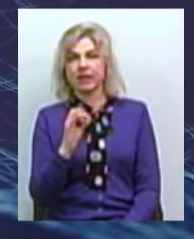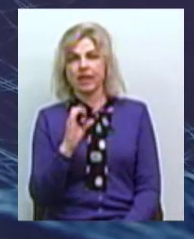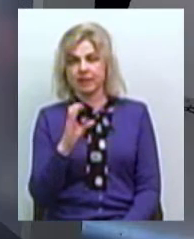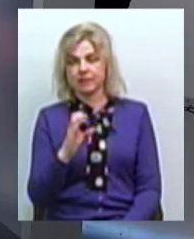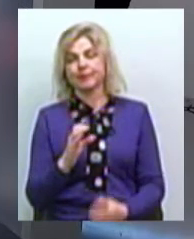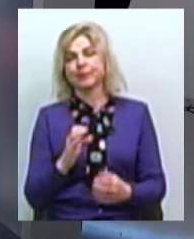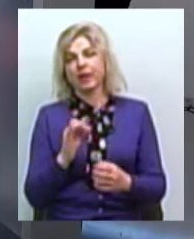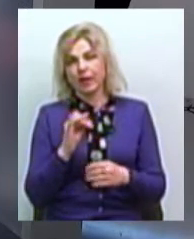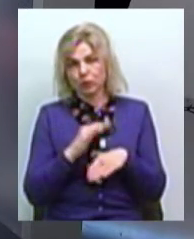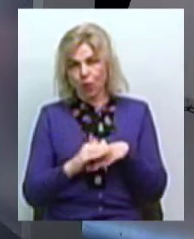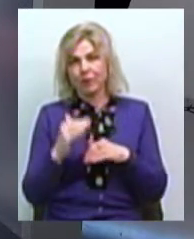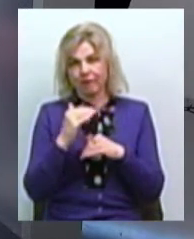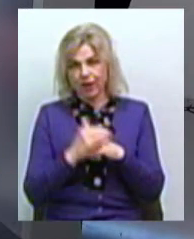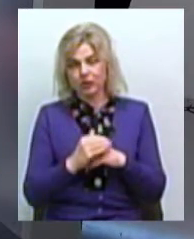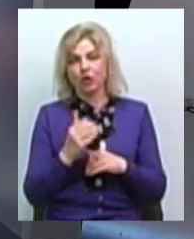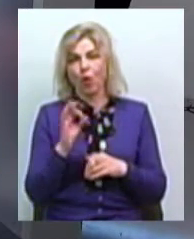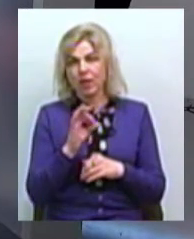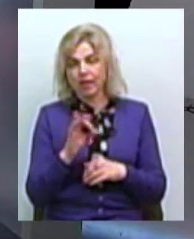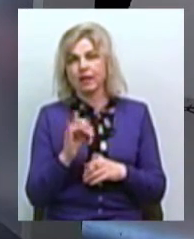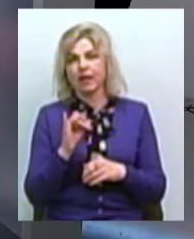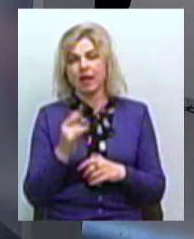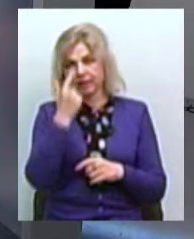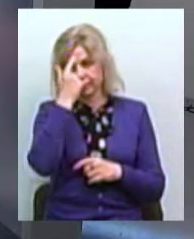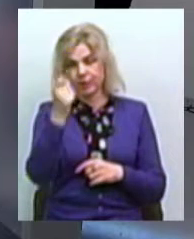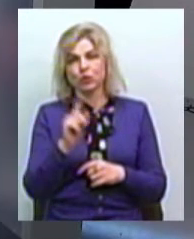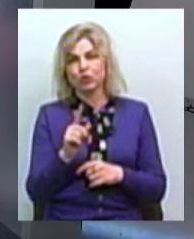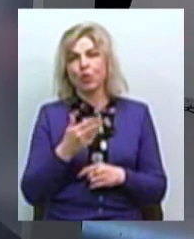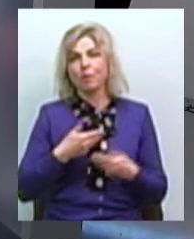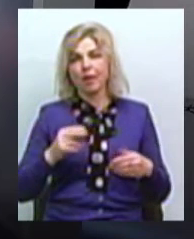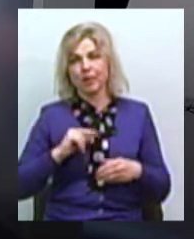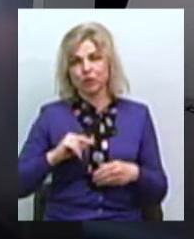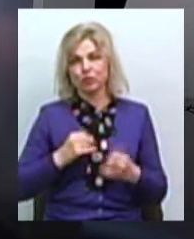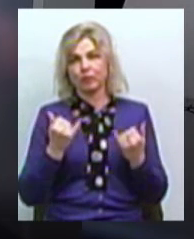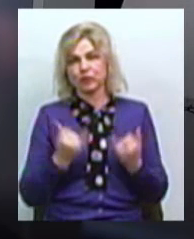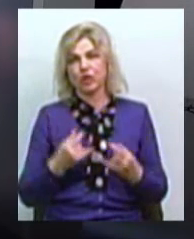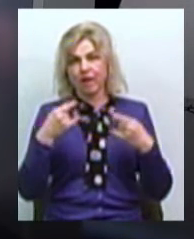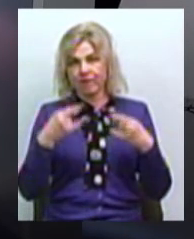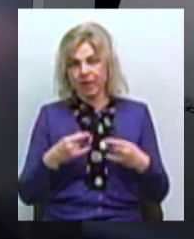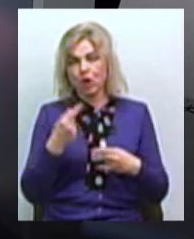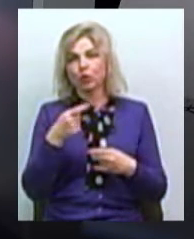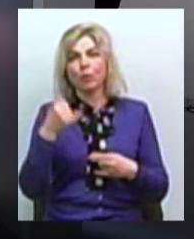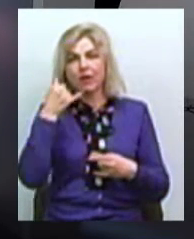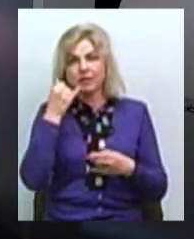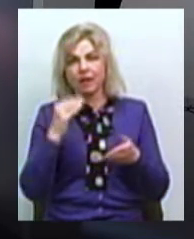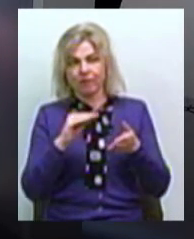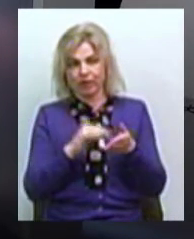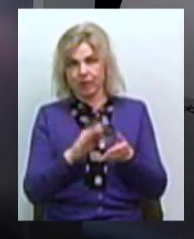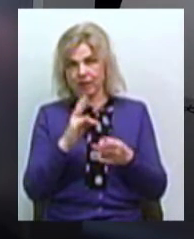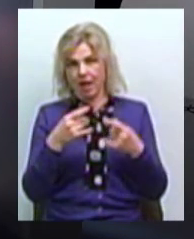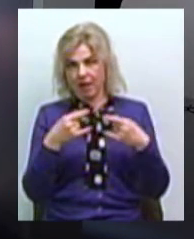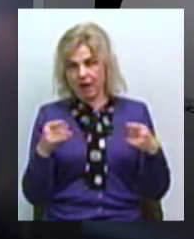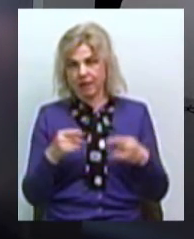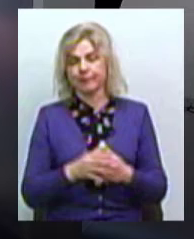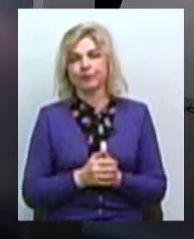Глядачам я нагадую, що ми працюємо в прямому ефірі. Телефон студії 76 92 33. 8 листопада під час